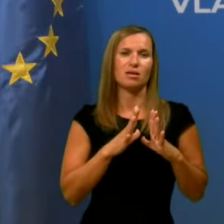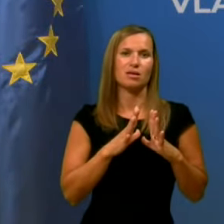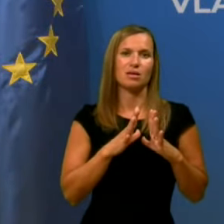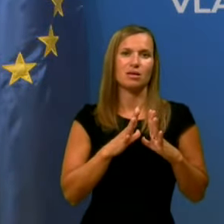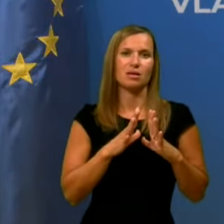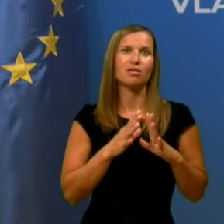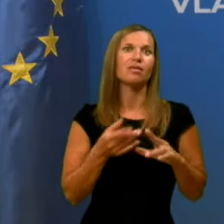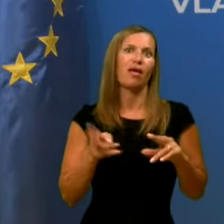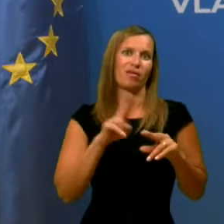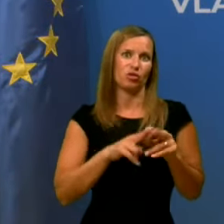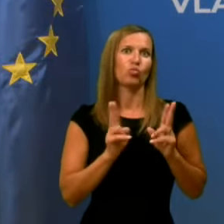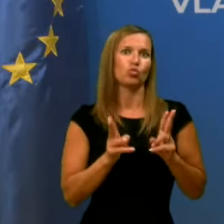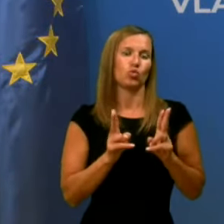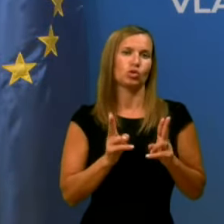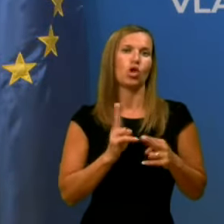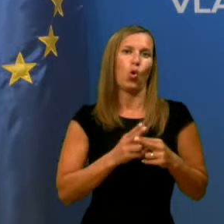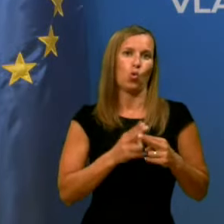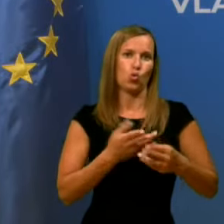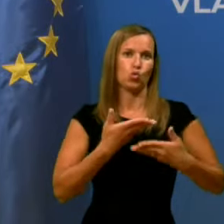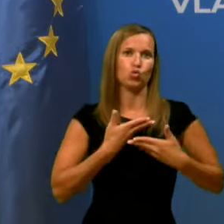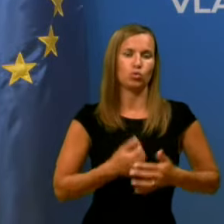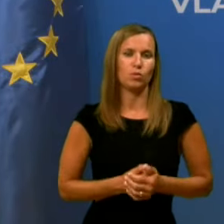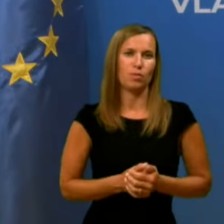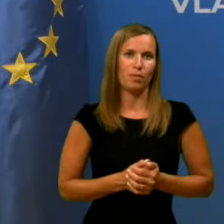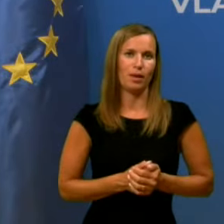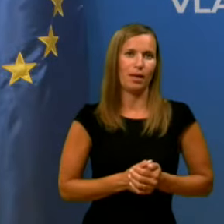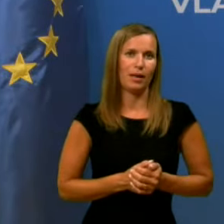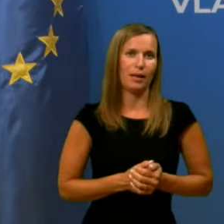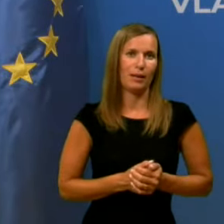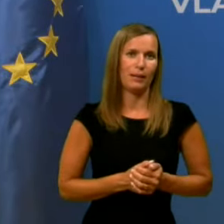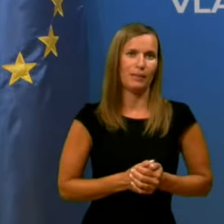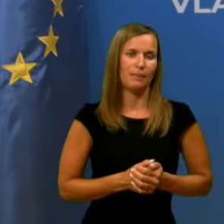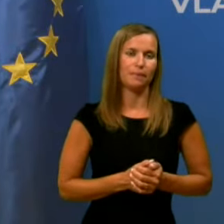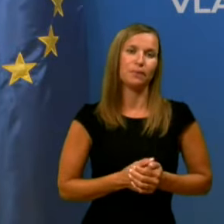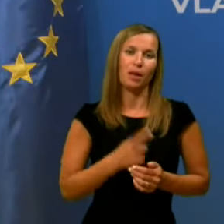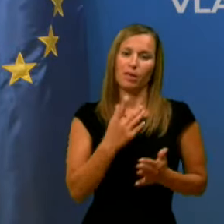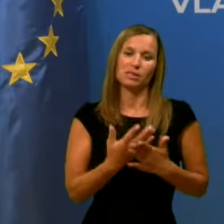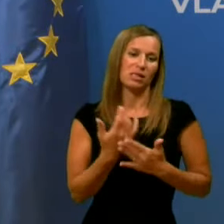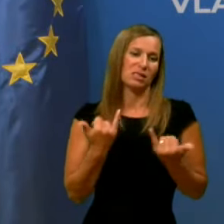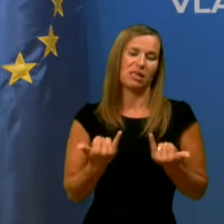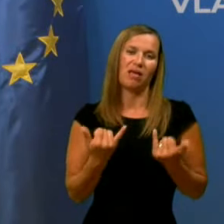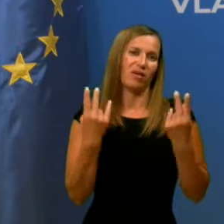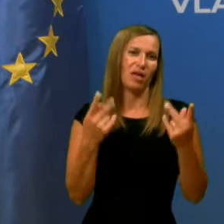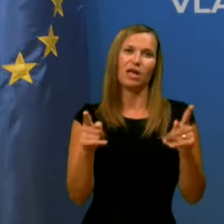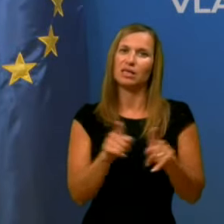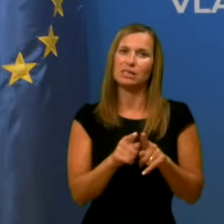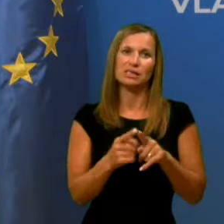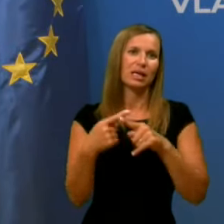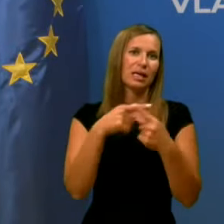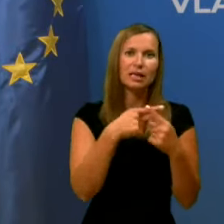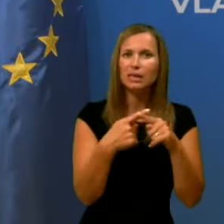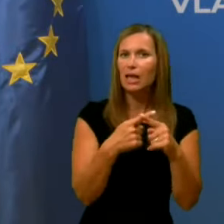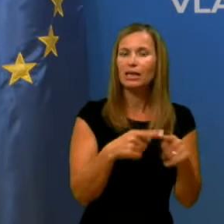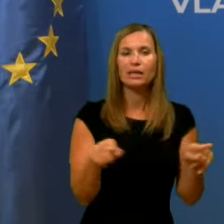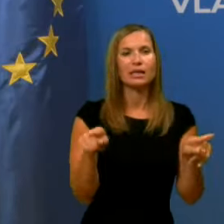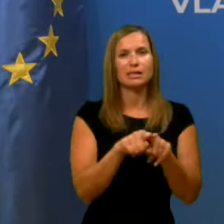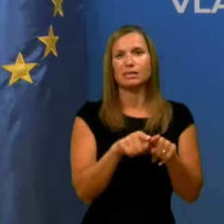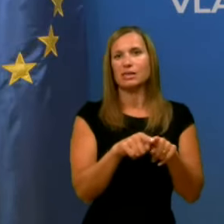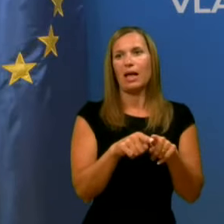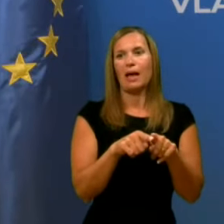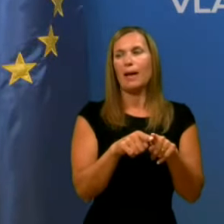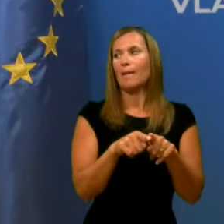možnosti okužbe. Veljajo pa sveda za enkrat ista merila, isti kriteriji in